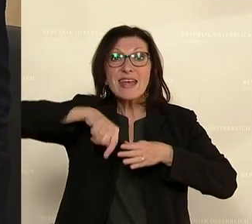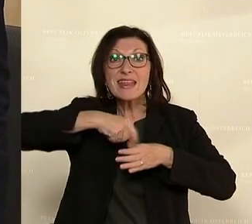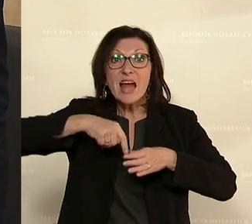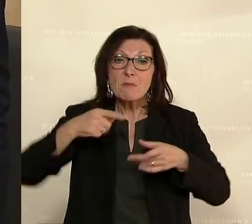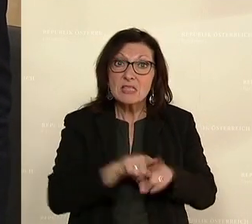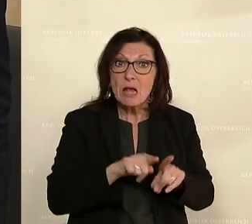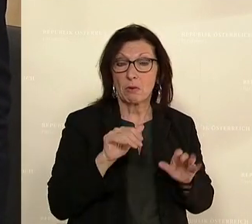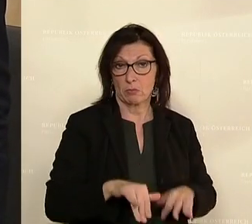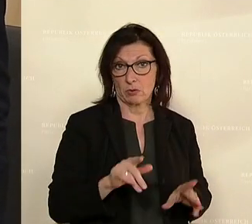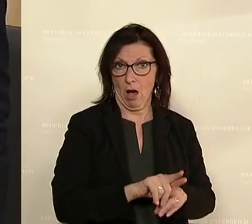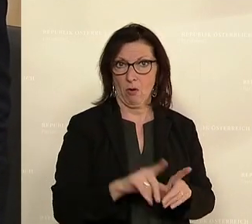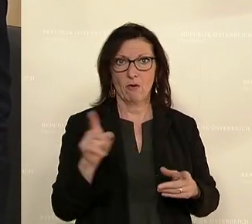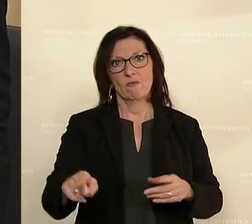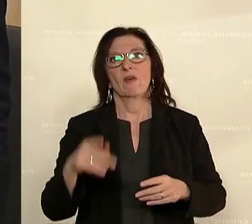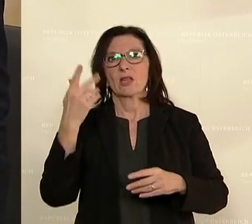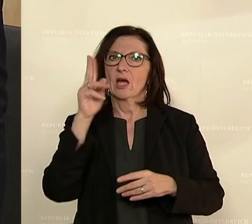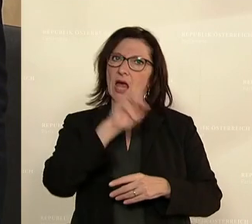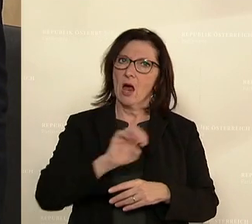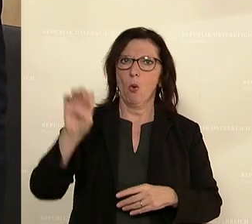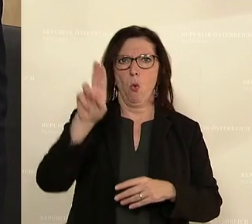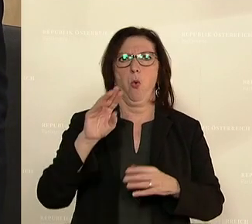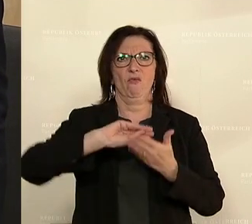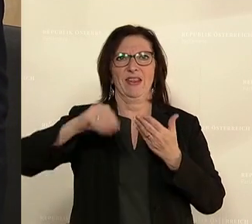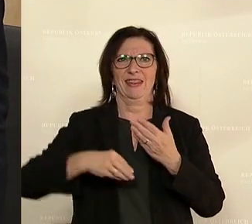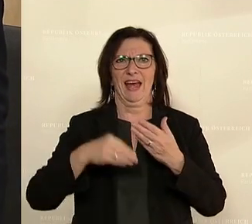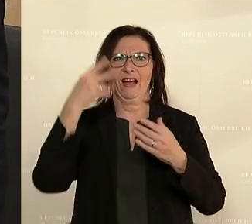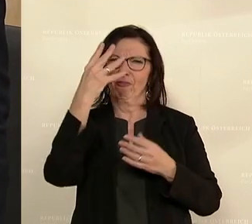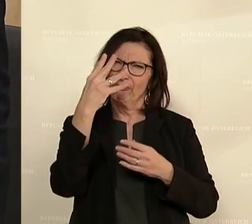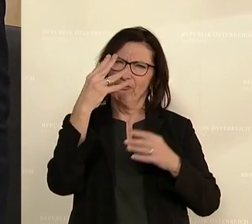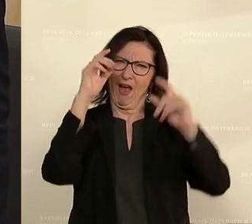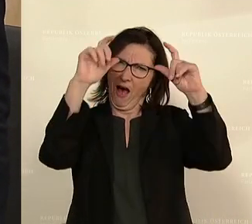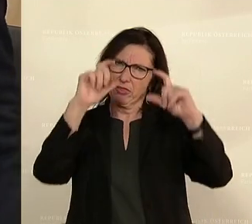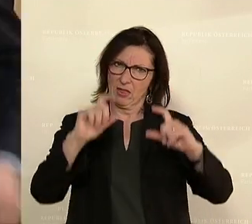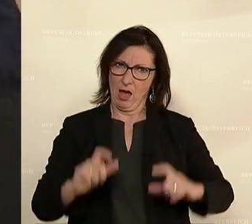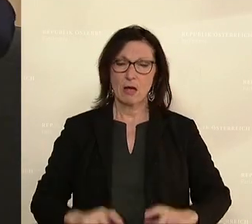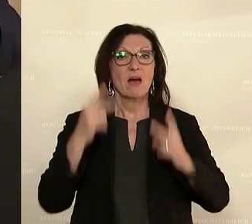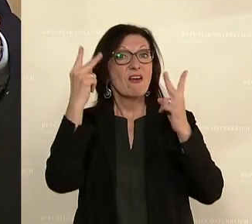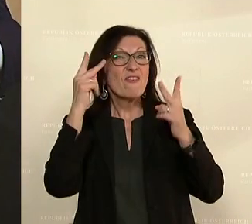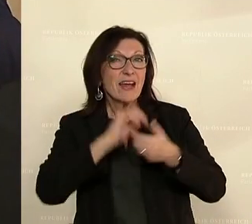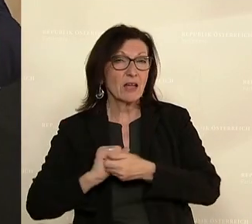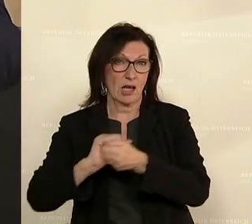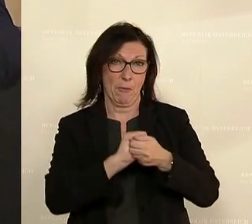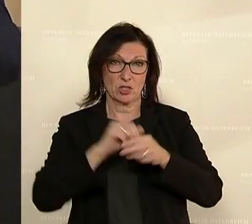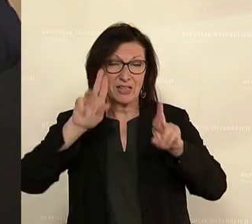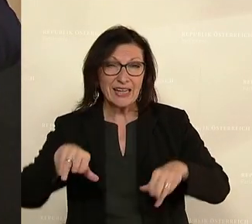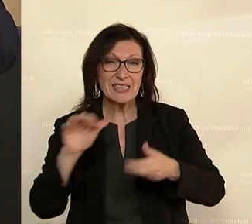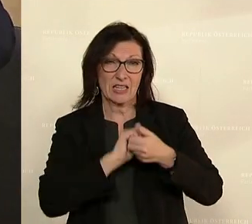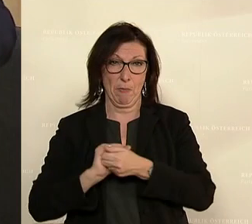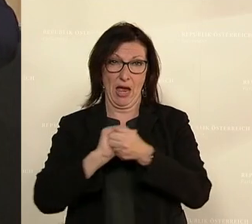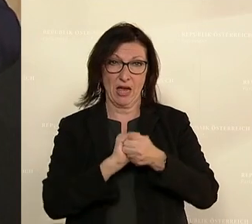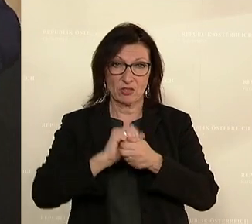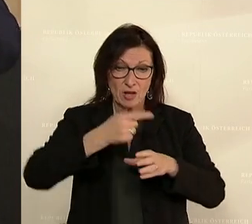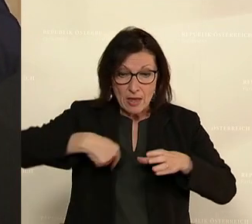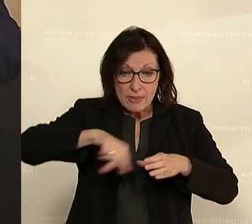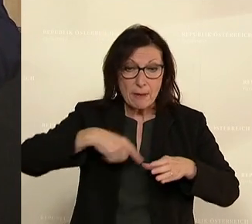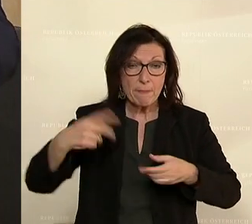Und ja, wenn man sich die ersten vier Artikel des EU-Vertrages anschaut, das ist auch eine Wertegemeinschaft. Eine Rechtsgemeinschaft. Und der ganze Binnenmarkt beruht auf Einmischung